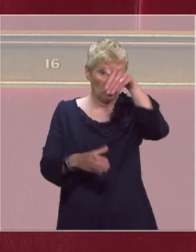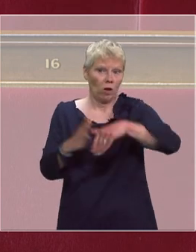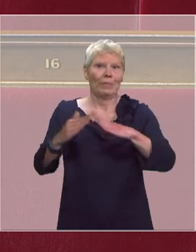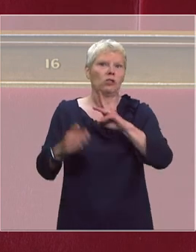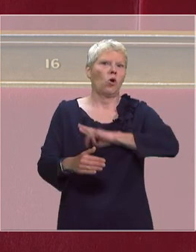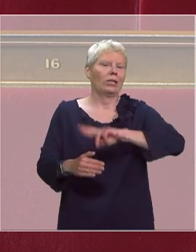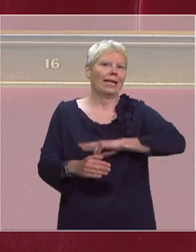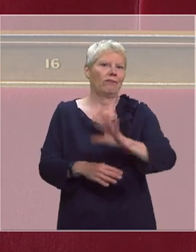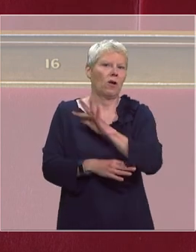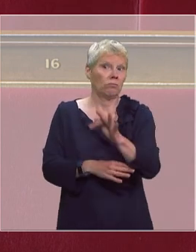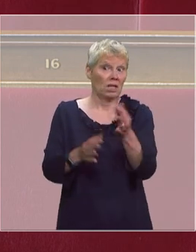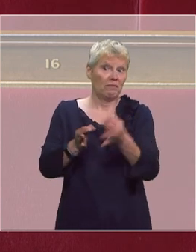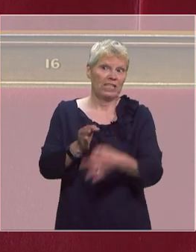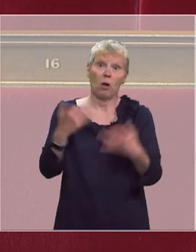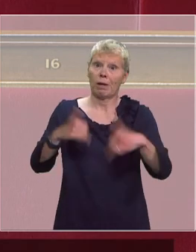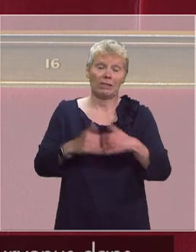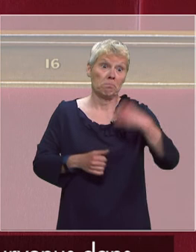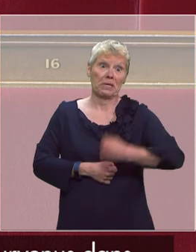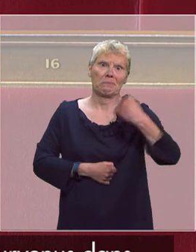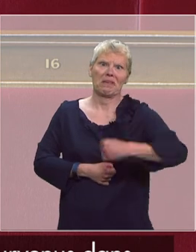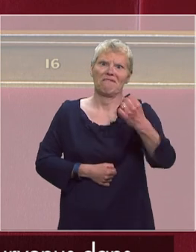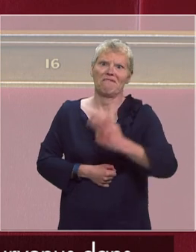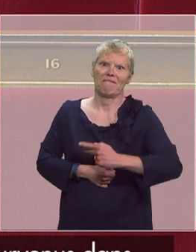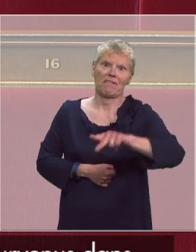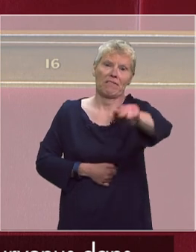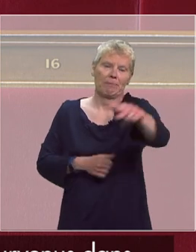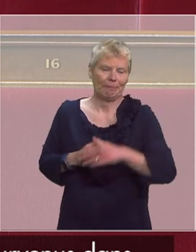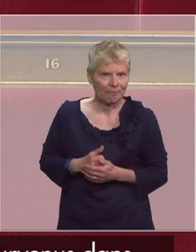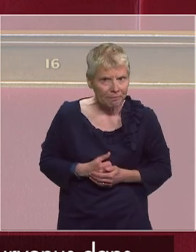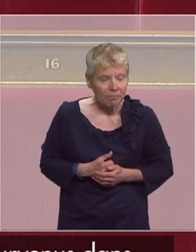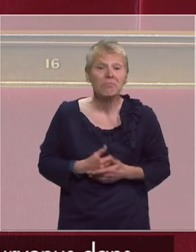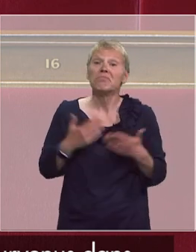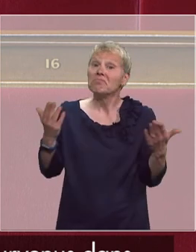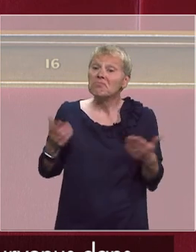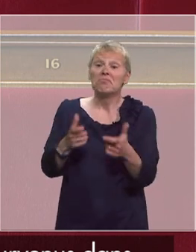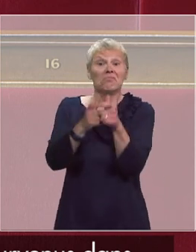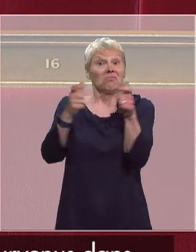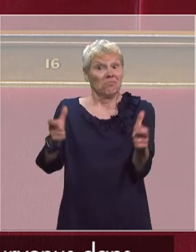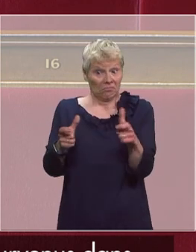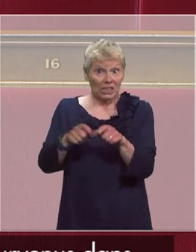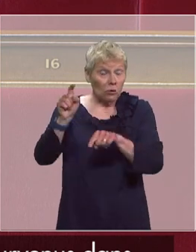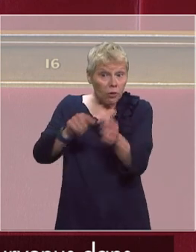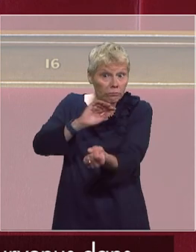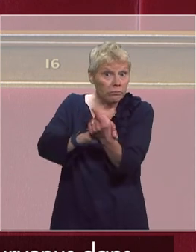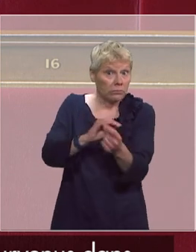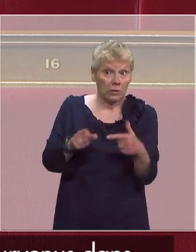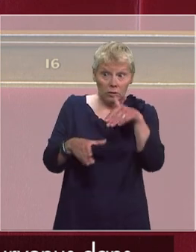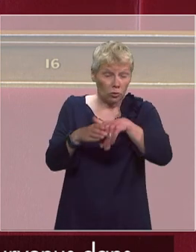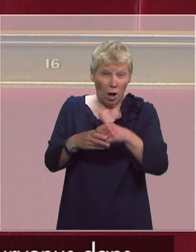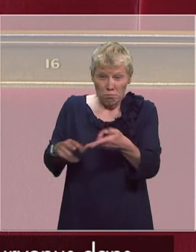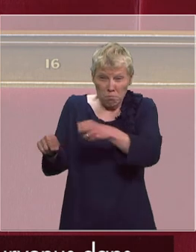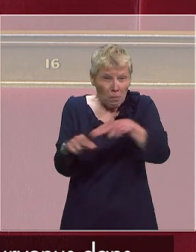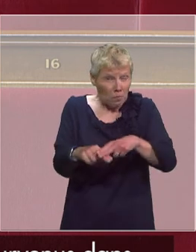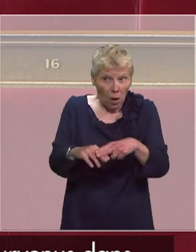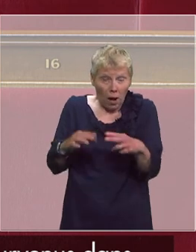France et ce bilan va s'alourdir encore considérablement dans les prochains jours. Certains établissements sont même décimés par des vagues de décès